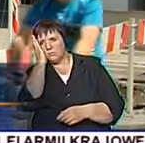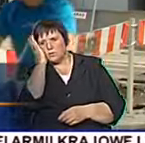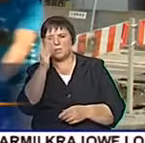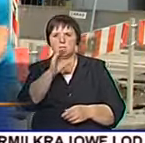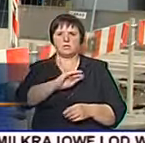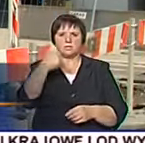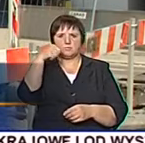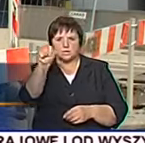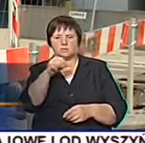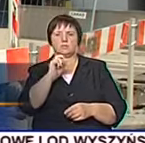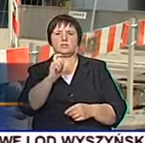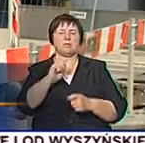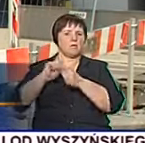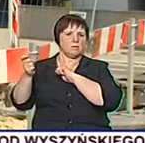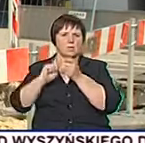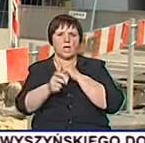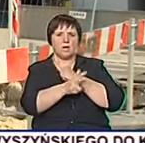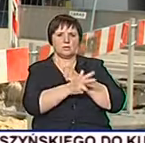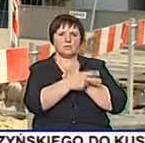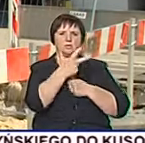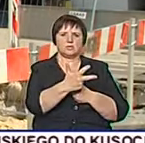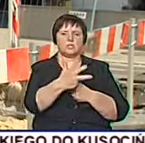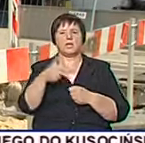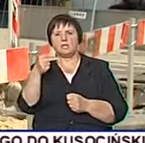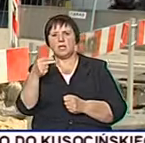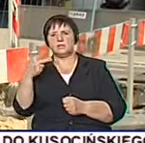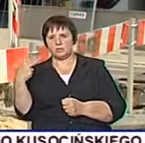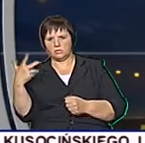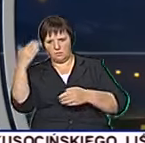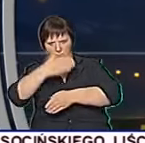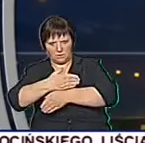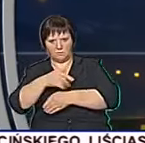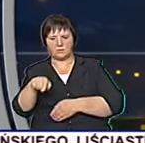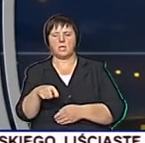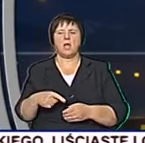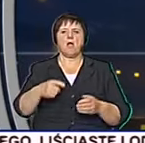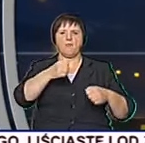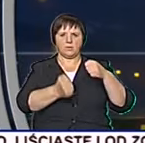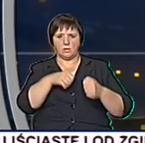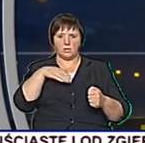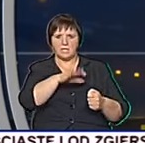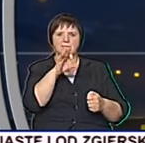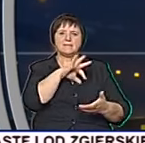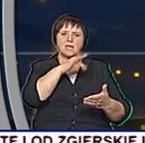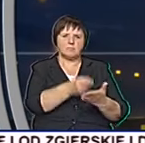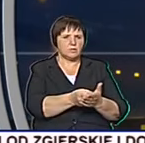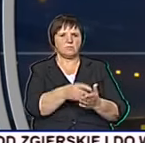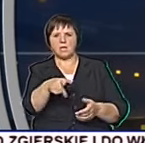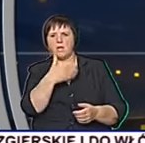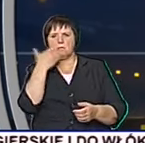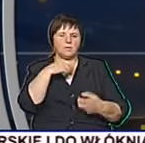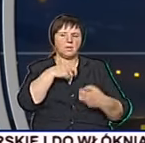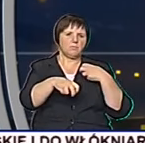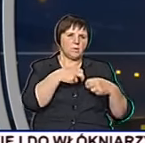kursowała komunikacja miejska, autobusy linii 83 i N3 nocny. Kierowcy jadący ulicą Srebrzyńską nie mieli dziś większych